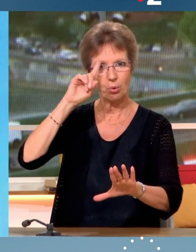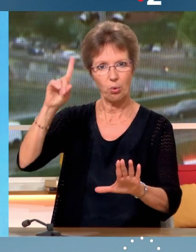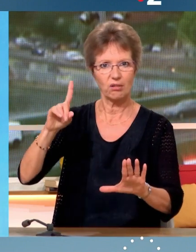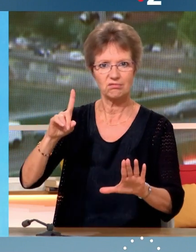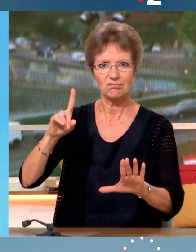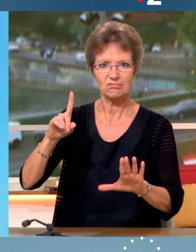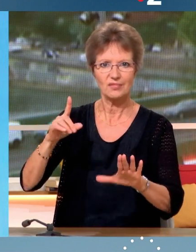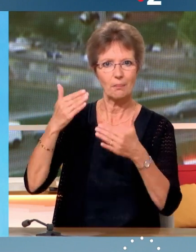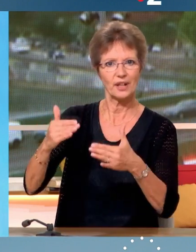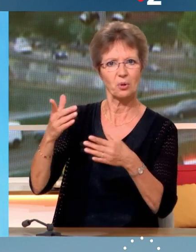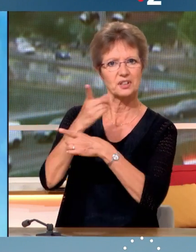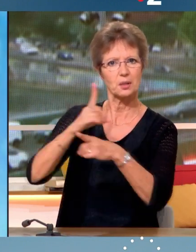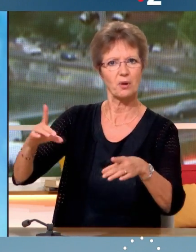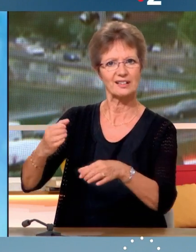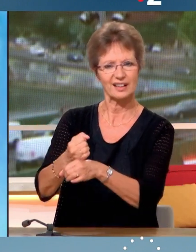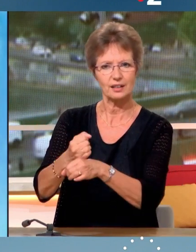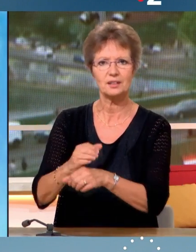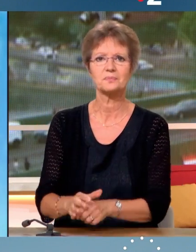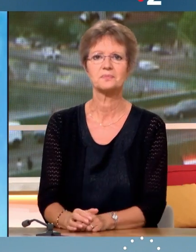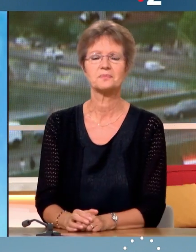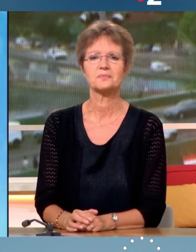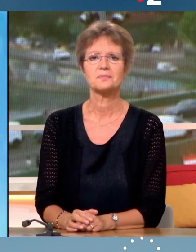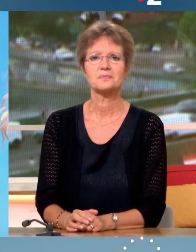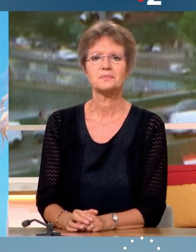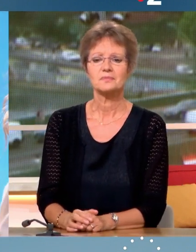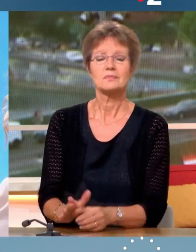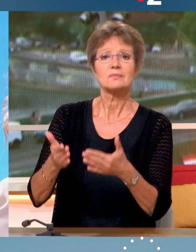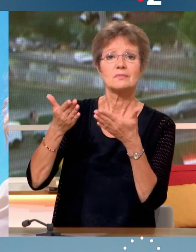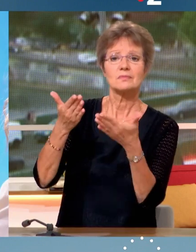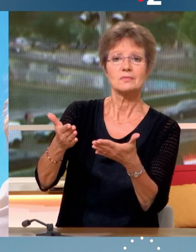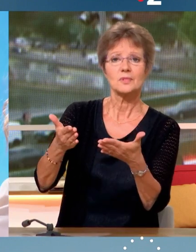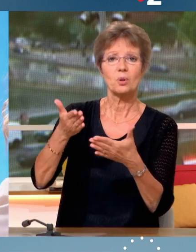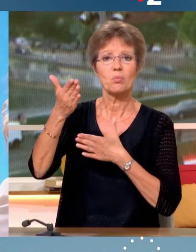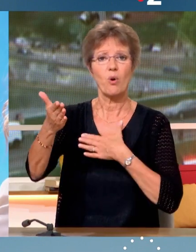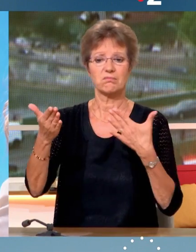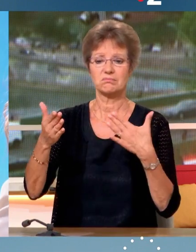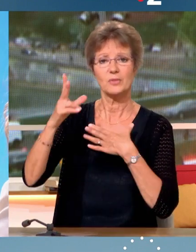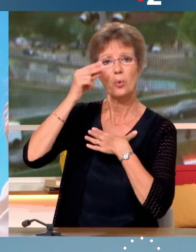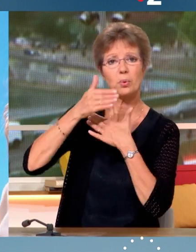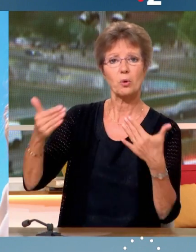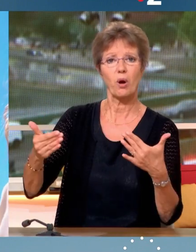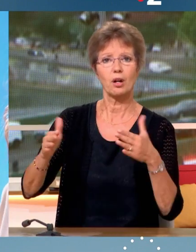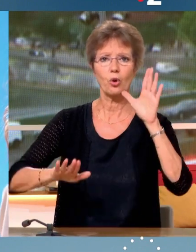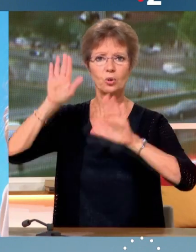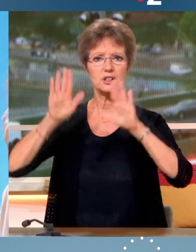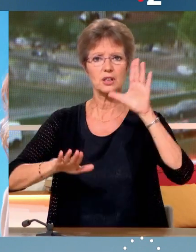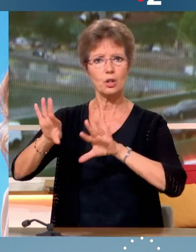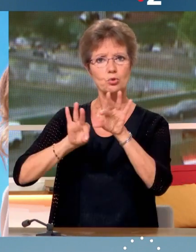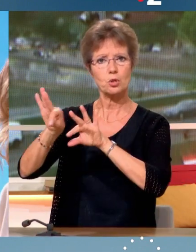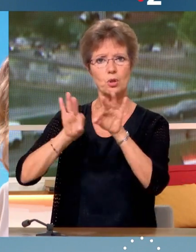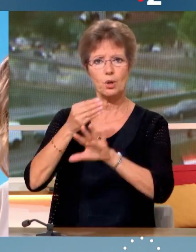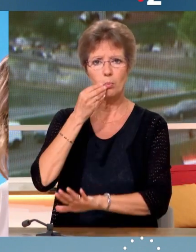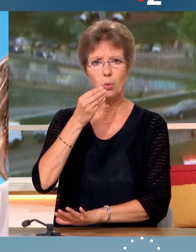vous tirez de ce scrutin pour le Rassemblement National ? D'abord que le choix des candidats était excellent et puis surtout